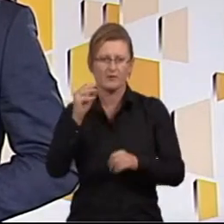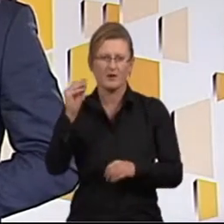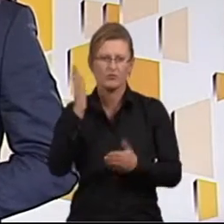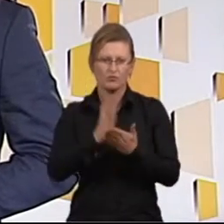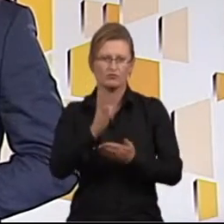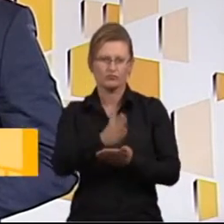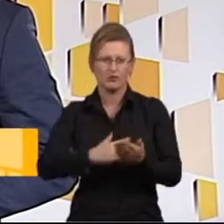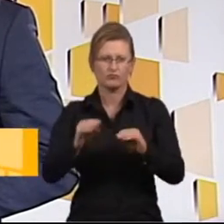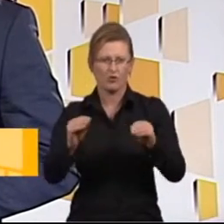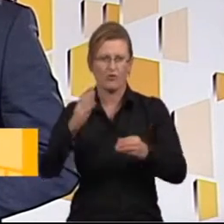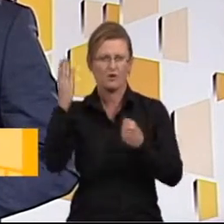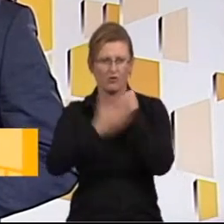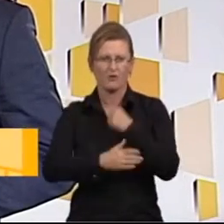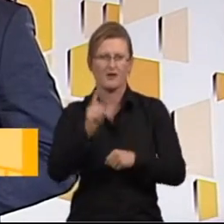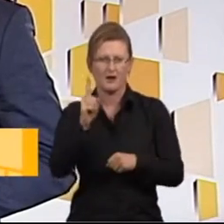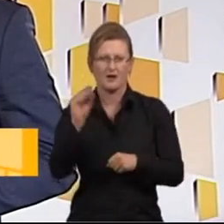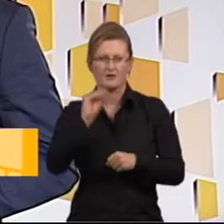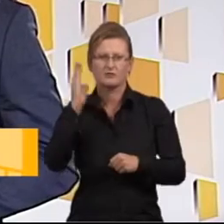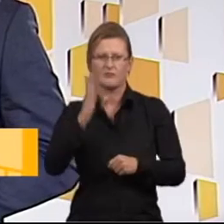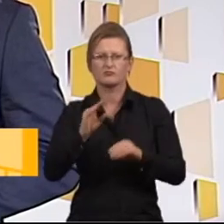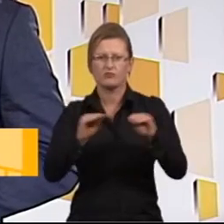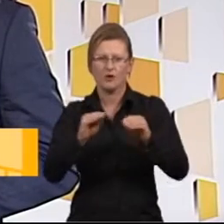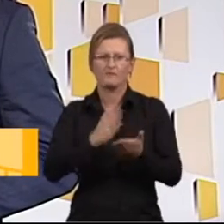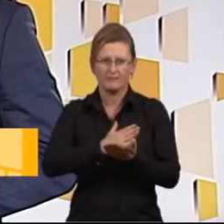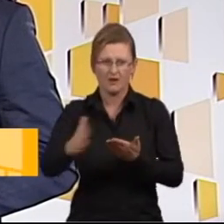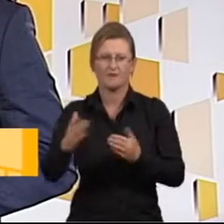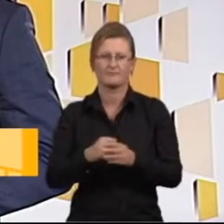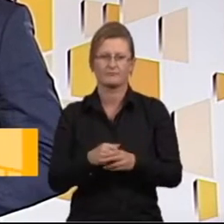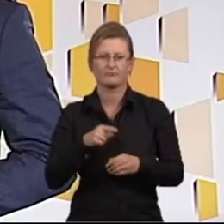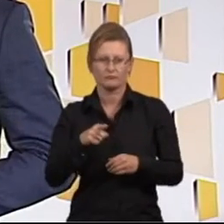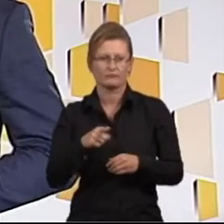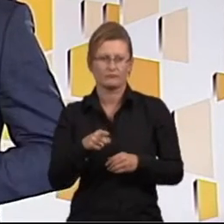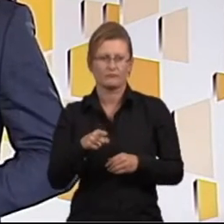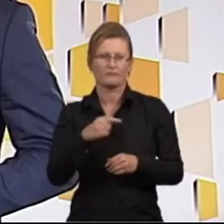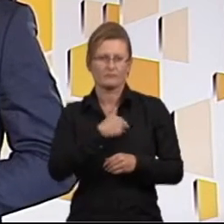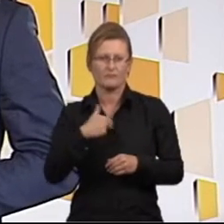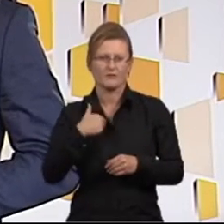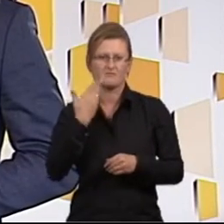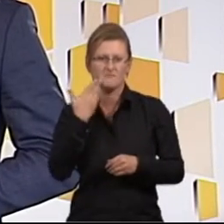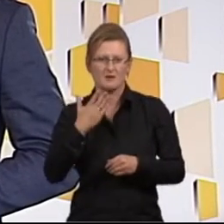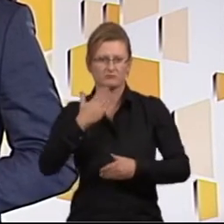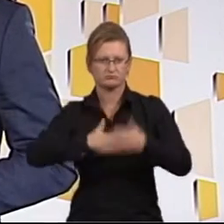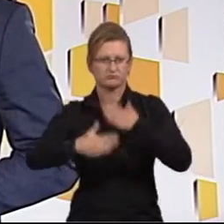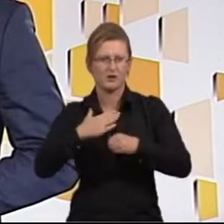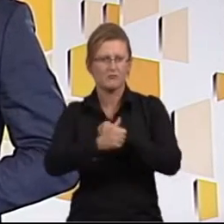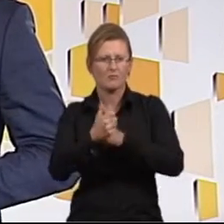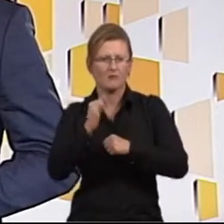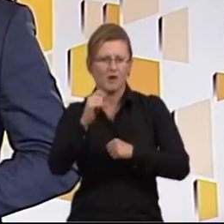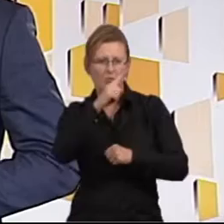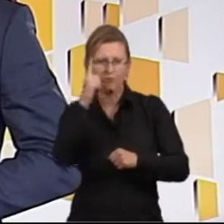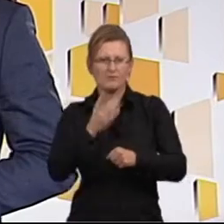że część szkoleń już się zakończyło, ale wiele szkoleń jeszcze będzie się odbywać. Niezmiernie nas to cieszy, ponieważ